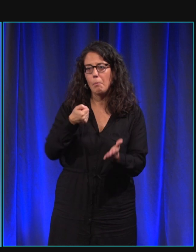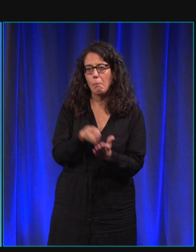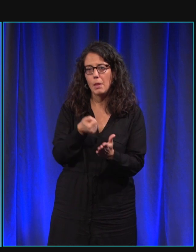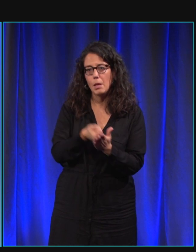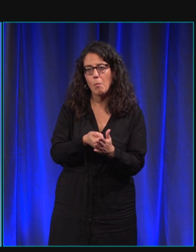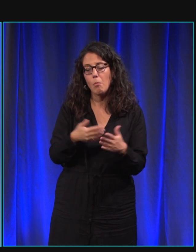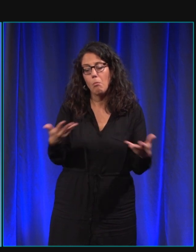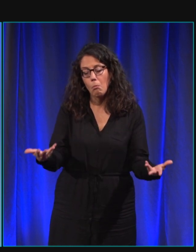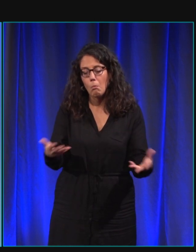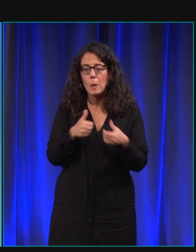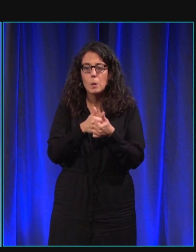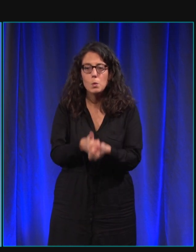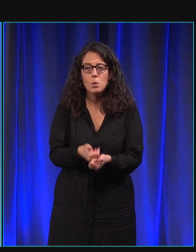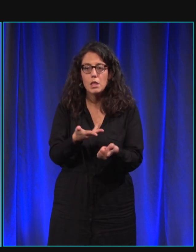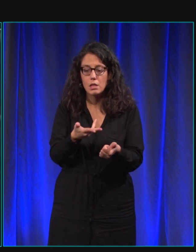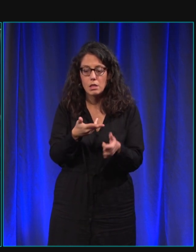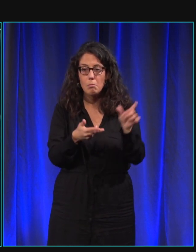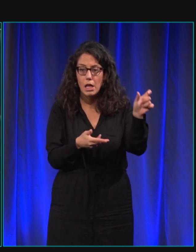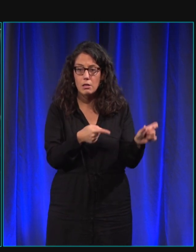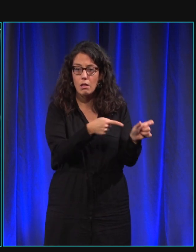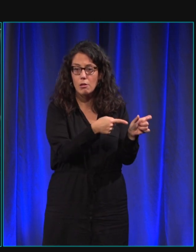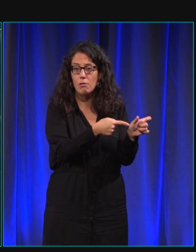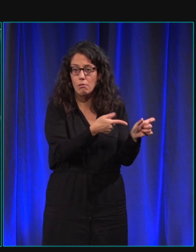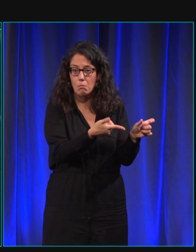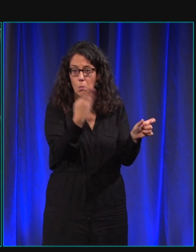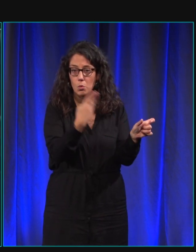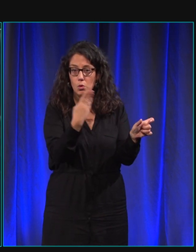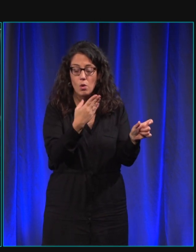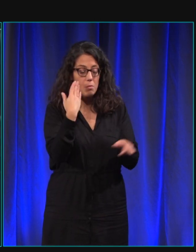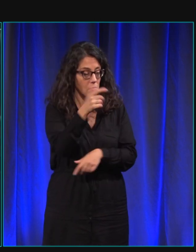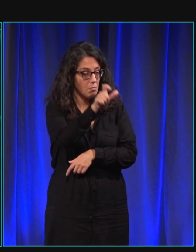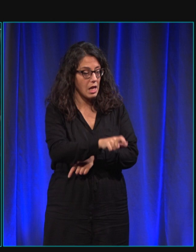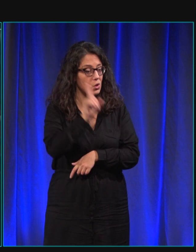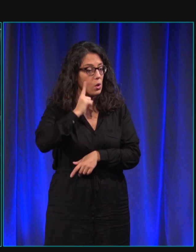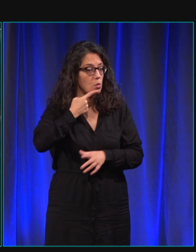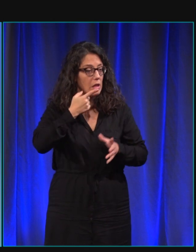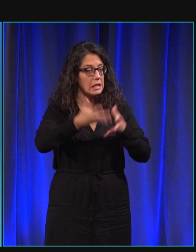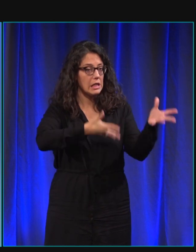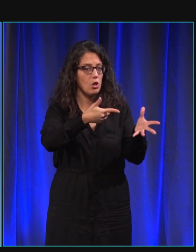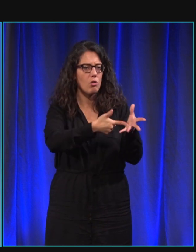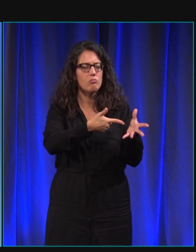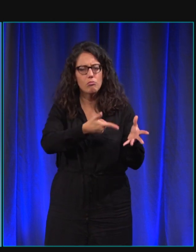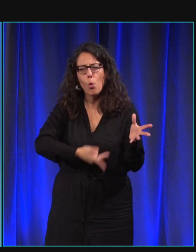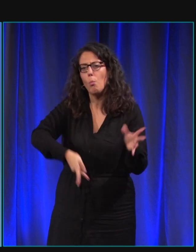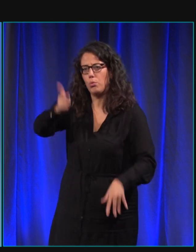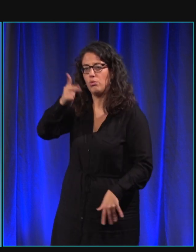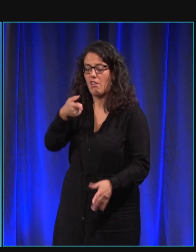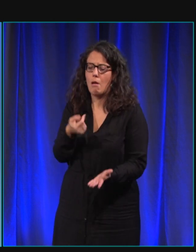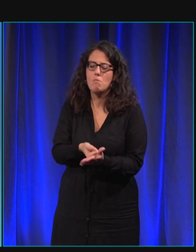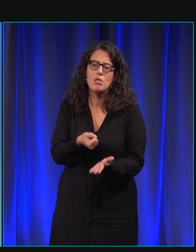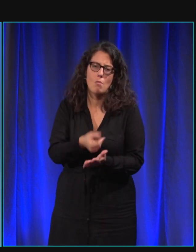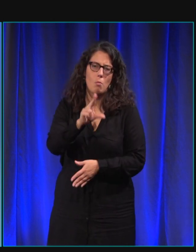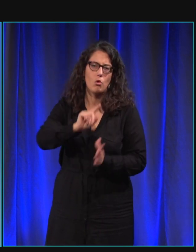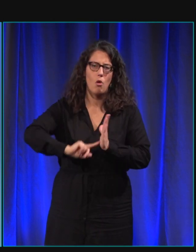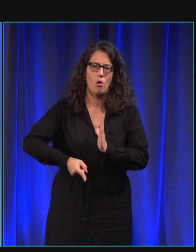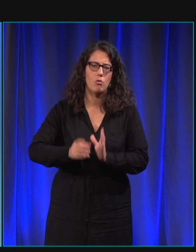disais, c'est spécifique aux personnes. Pour une personne sourde signante, on va pousser à plus que ça. C'est le minimum d